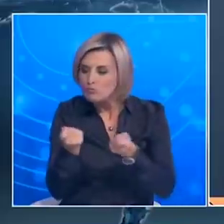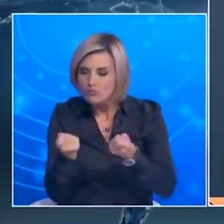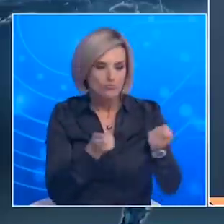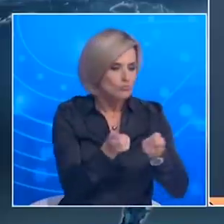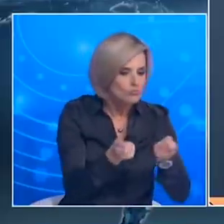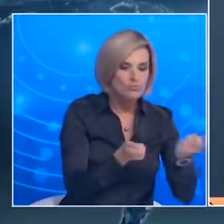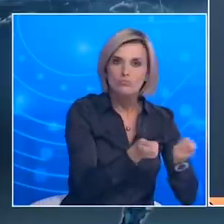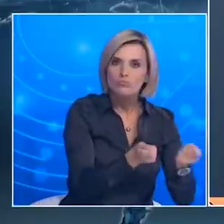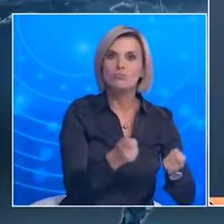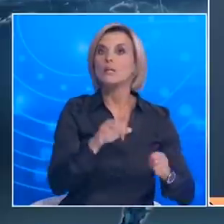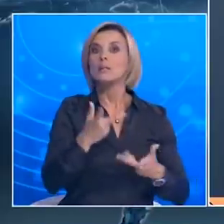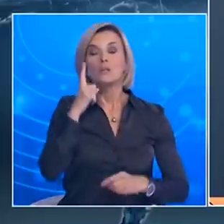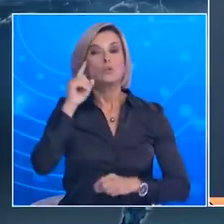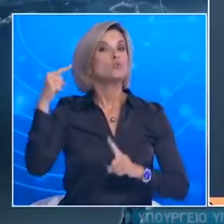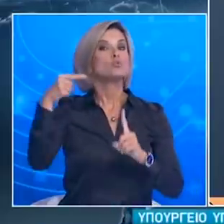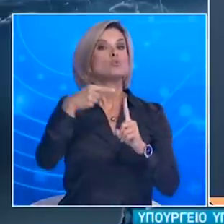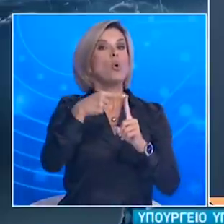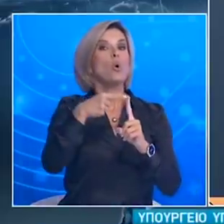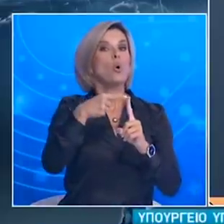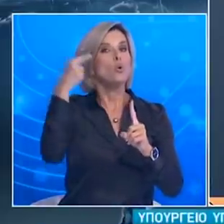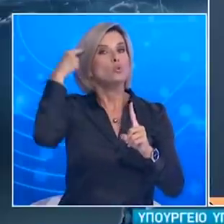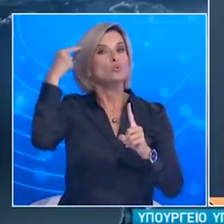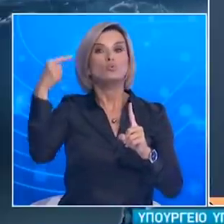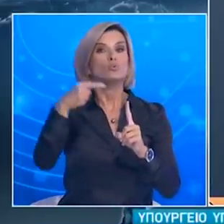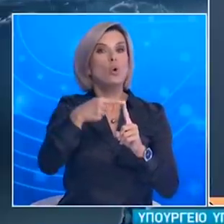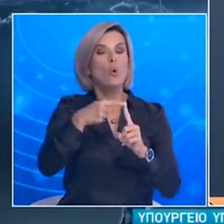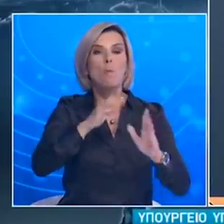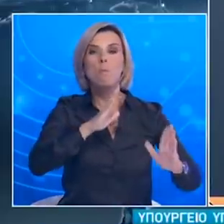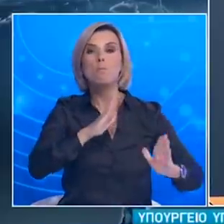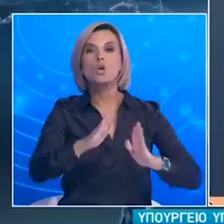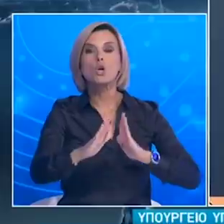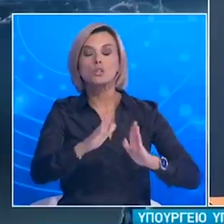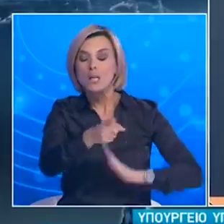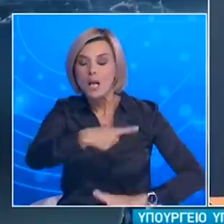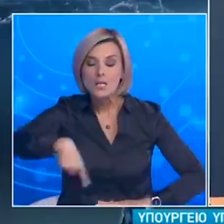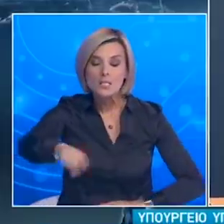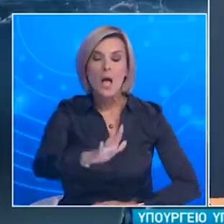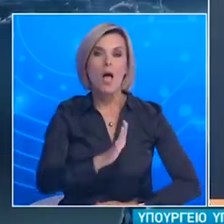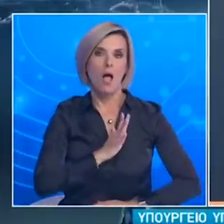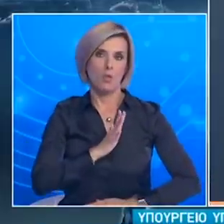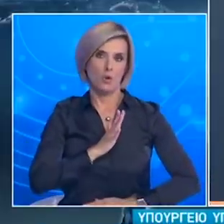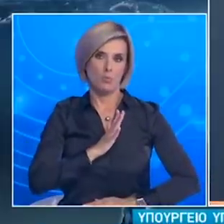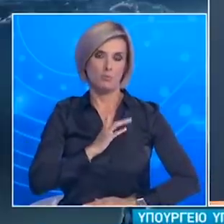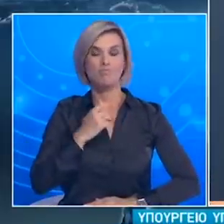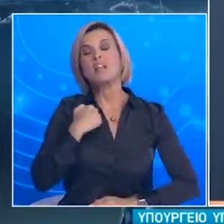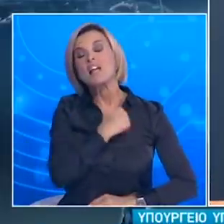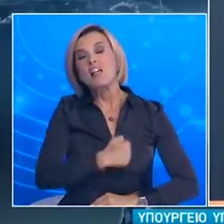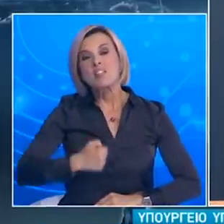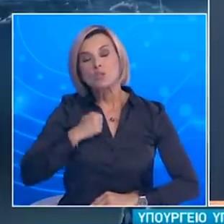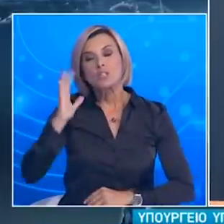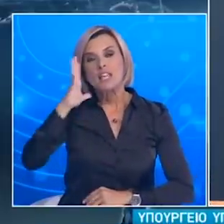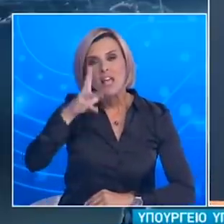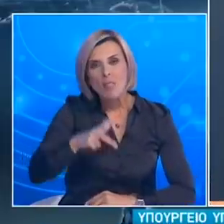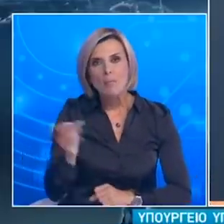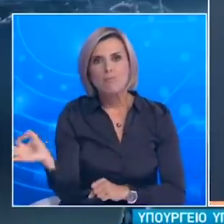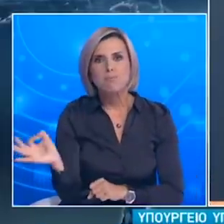γνώμονα την προστασία της υγείας των πολιτών. Τα δεδομένα των τελευταίων ημερών με τον αριθμό νέων κρουσμάτων που ανακοινώνονται καθημερινά